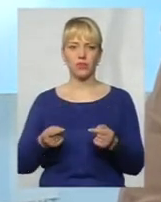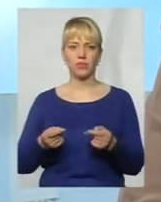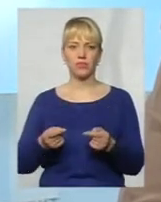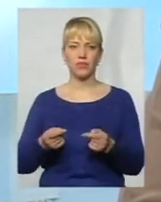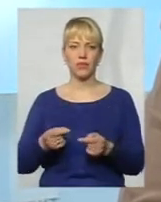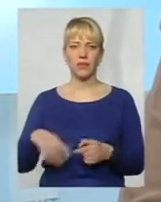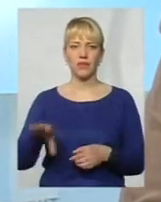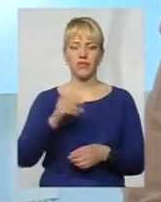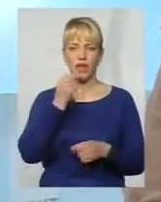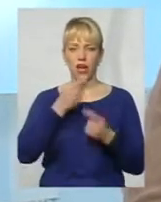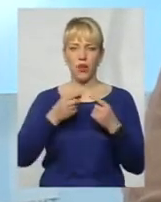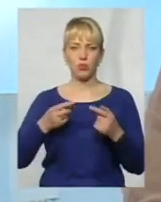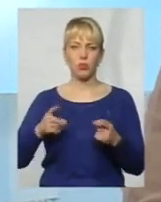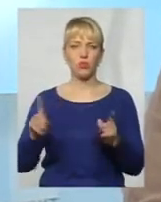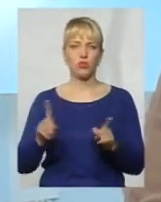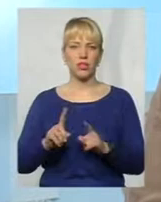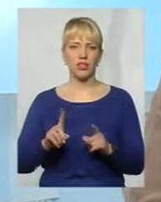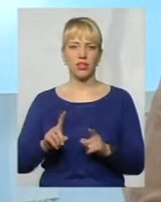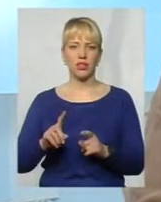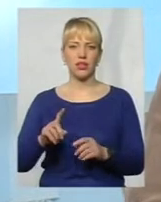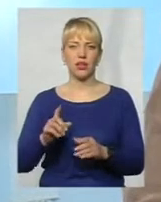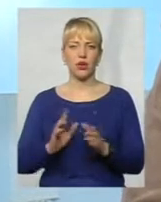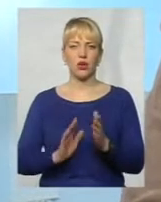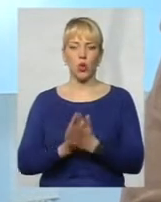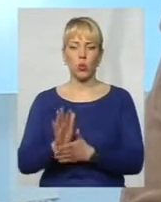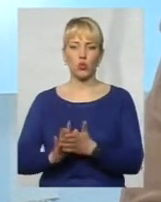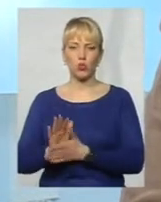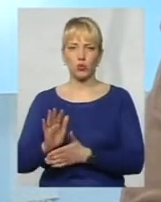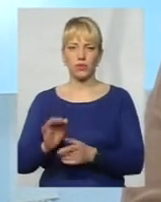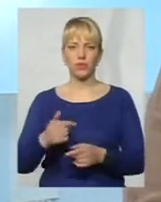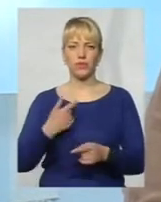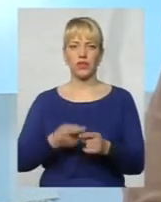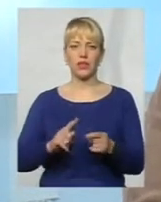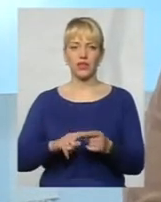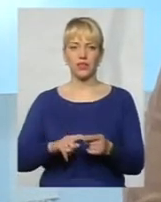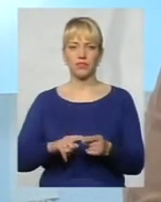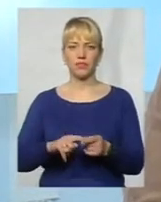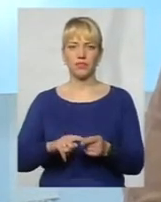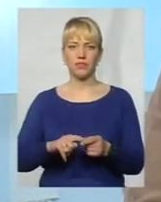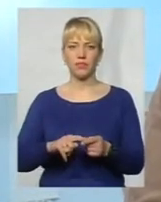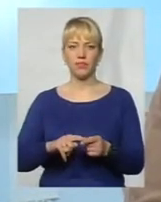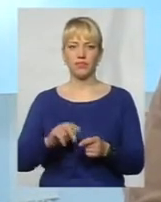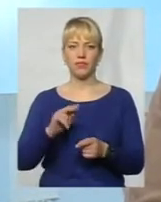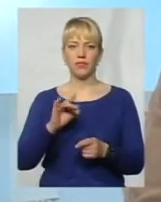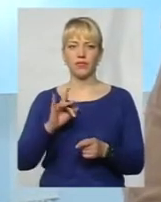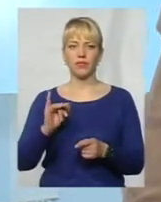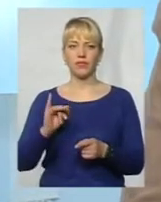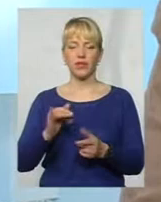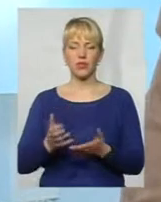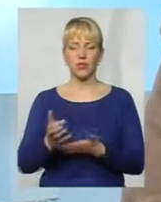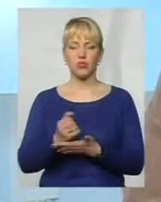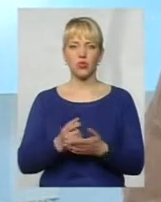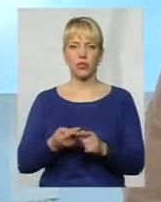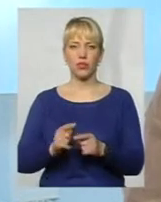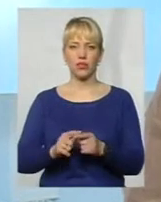всіх харчових продуктів, які ростуть. На це і могли загрязнятися при зборі їх.